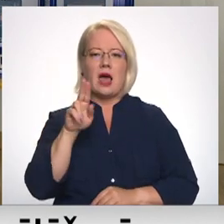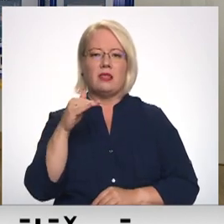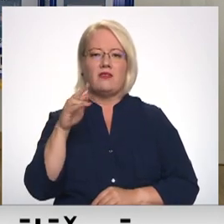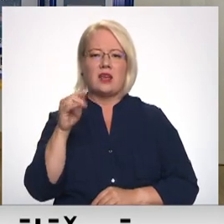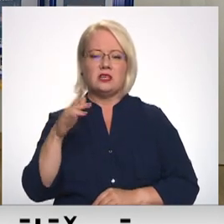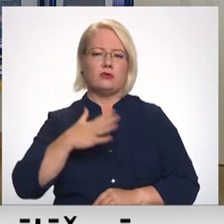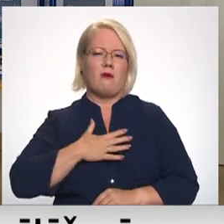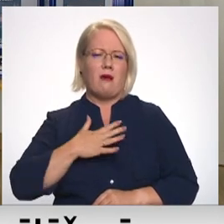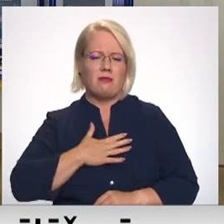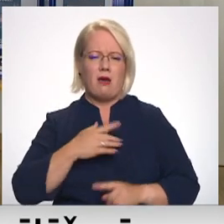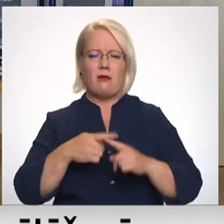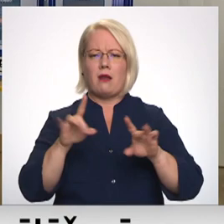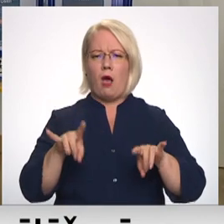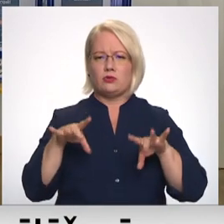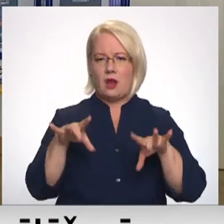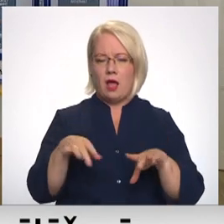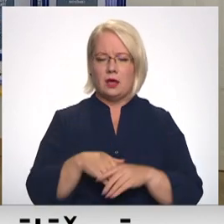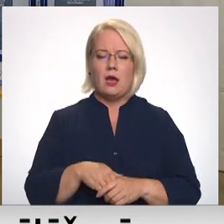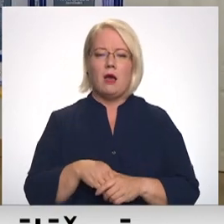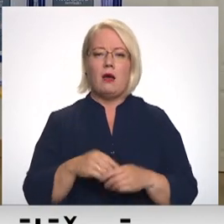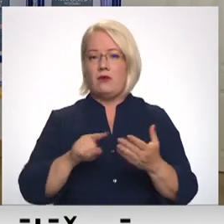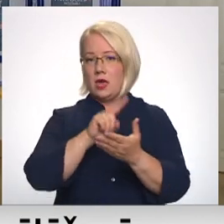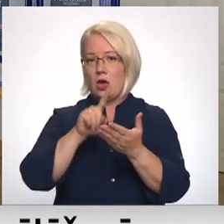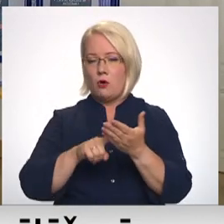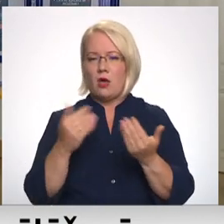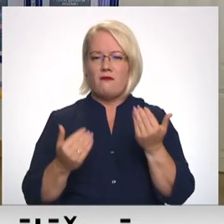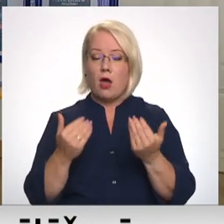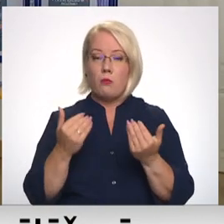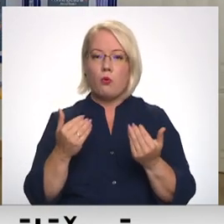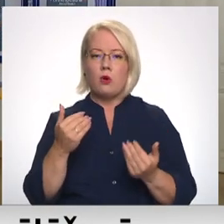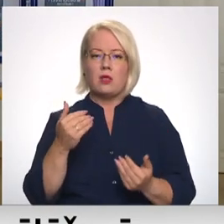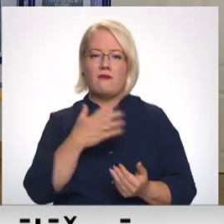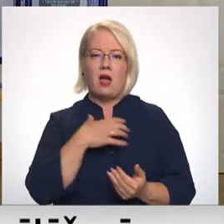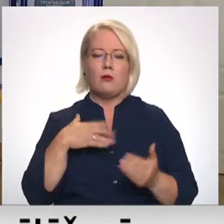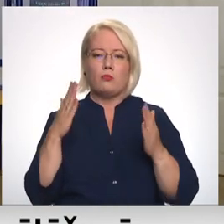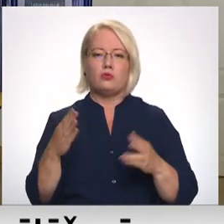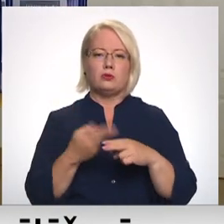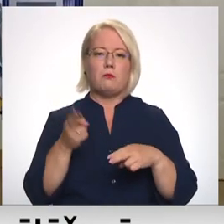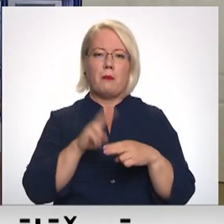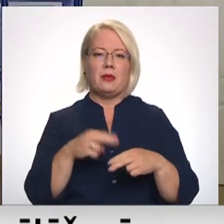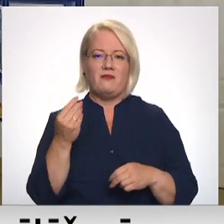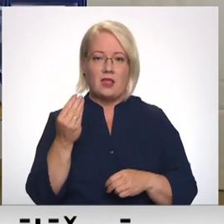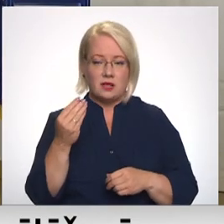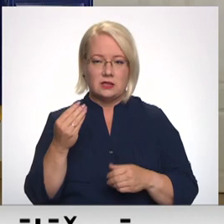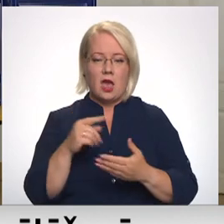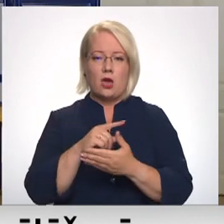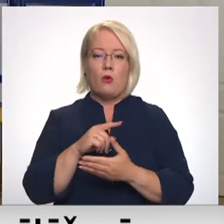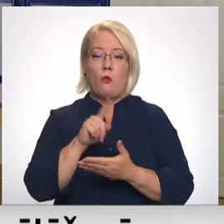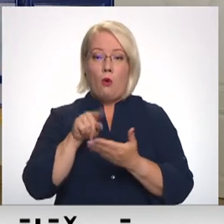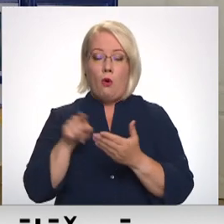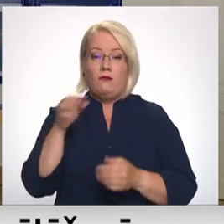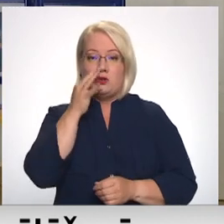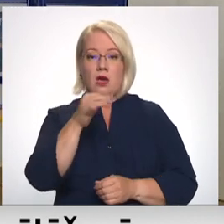vai Austrālijā, kad būs arī mūsu iecīra. Vai jūs lūgāt arī vēl kādu valdību papildus finansējumu? Jā, mēs esam noguši papildus finansējumu, un